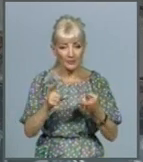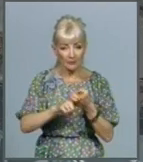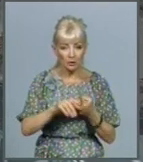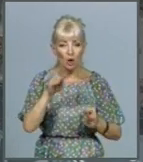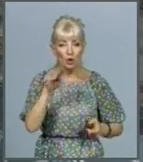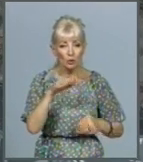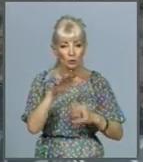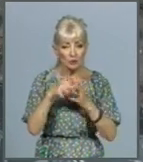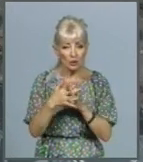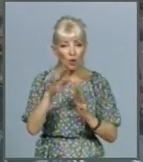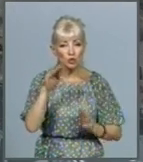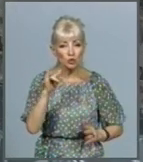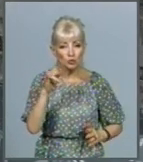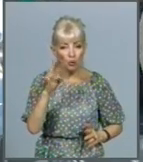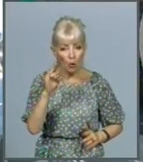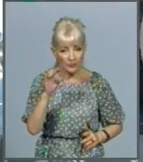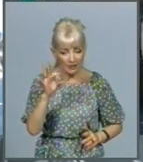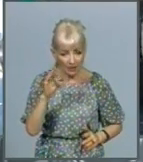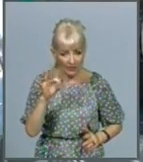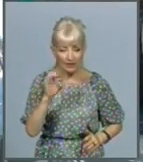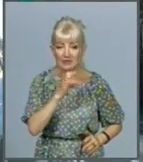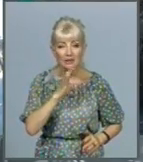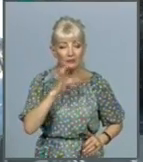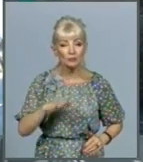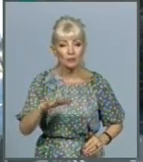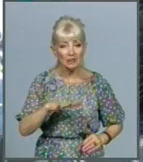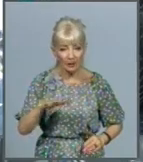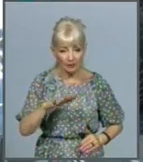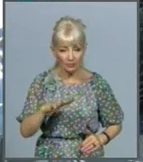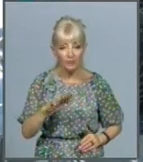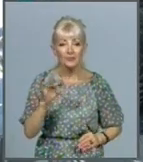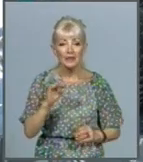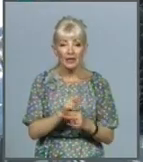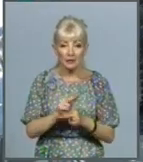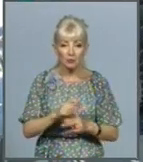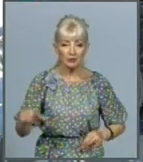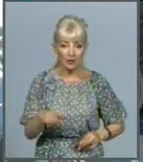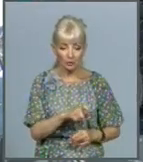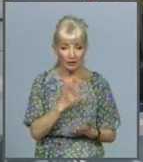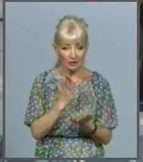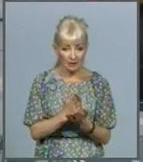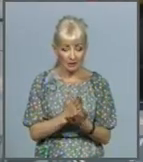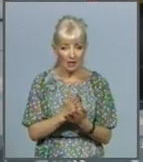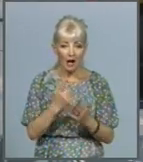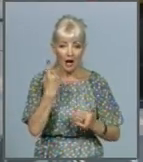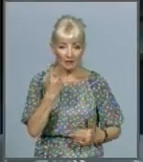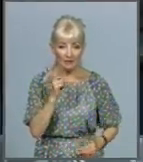Салтівку. Протяжність ділянки робіт з ремонту дорожнього покриття складає один кілометр.